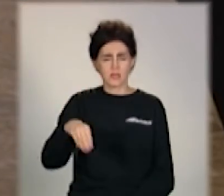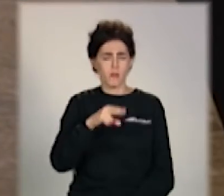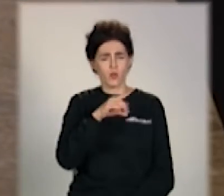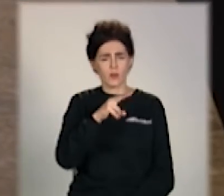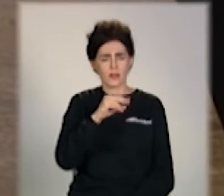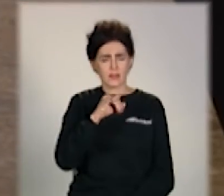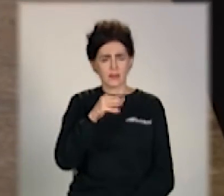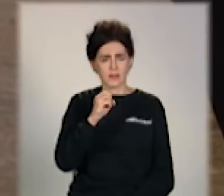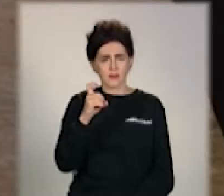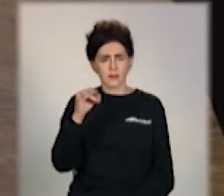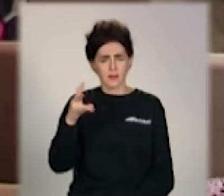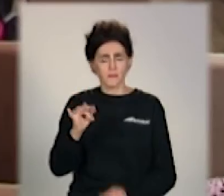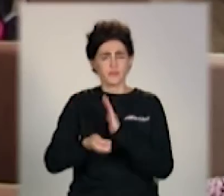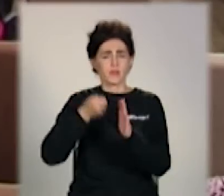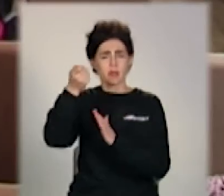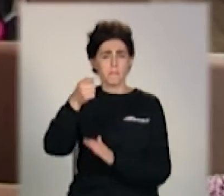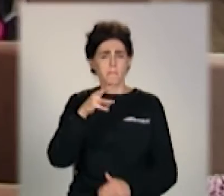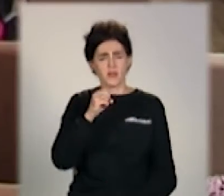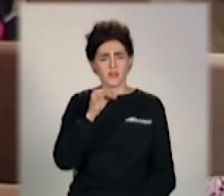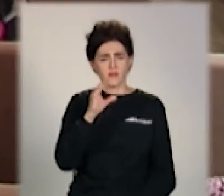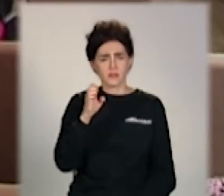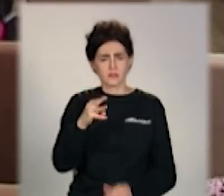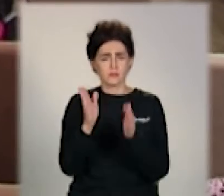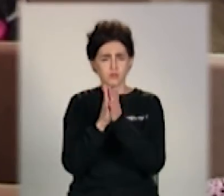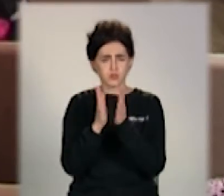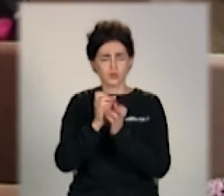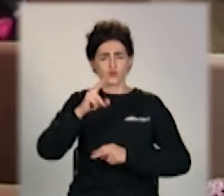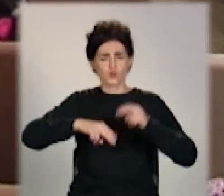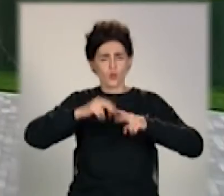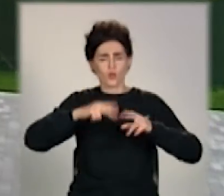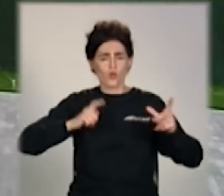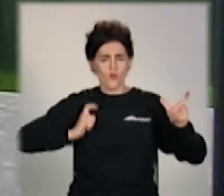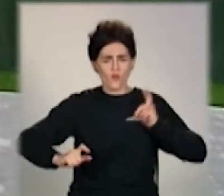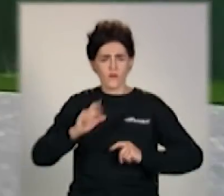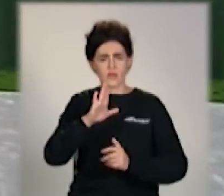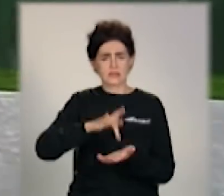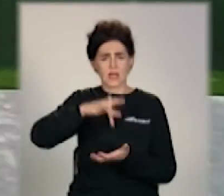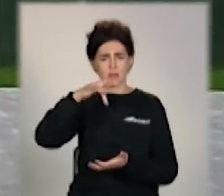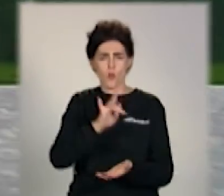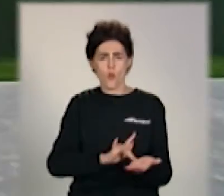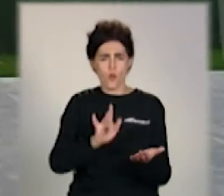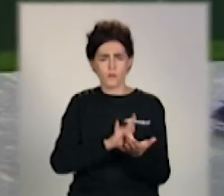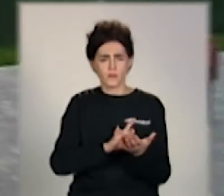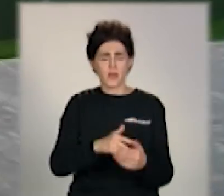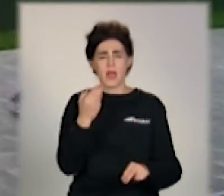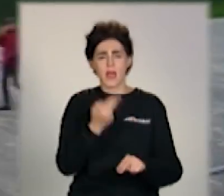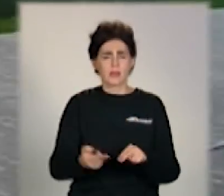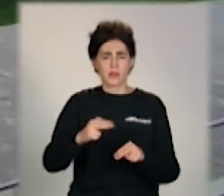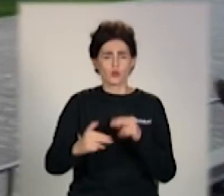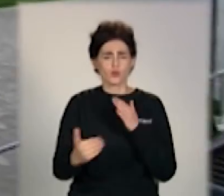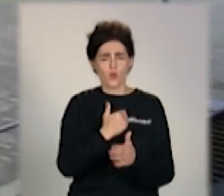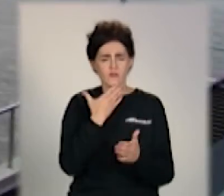звернулися до компанії Метинвест із проханням побудувати університет у центрі міста. В новині на своєму